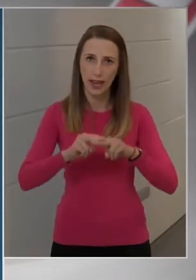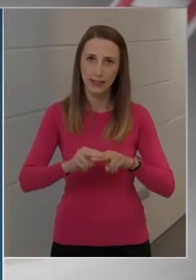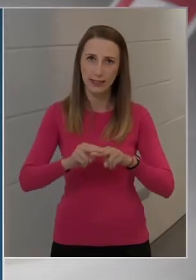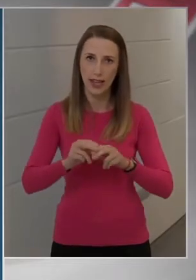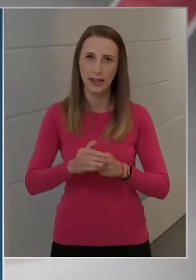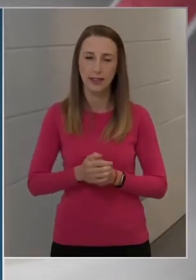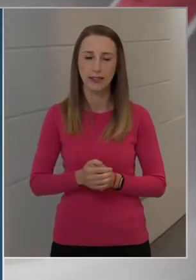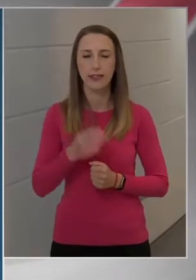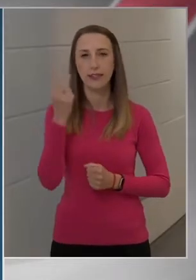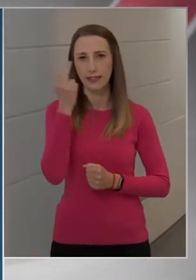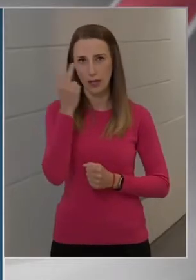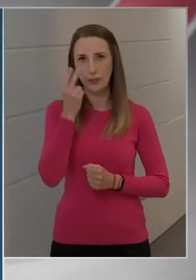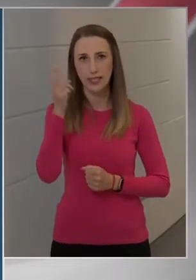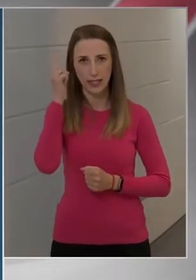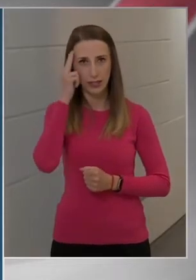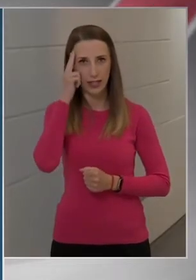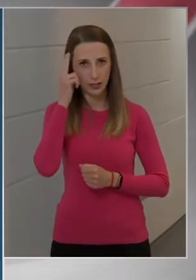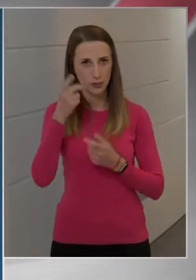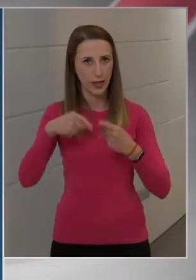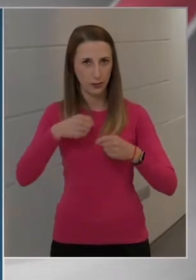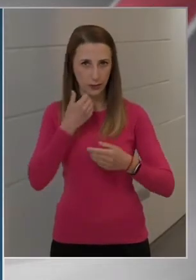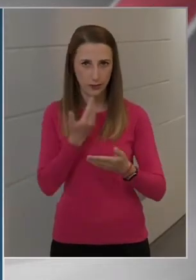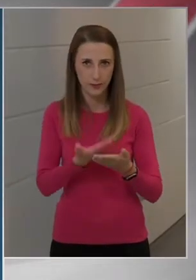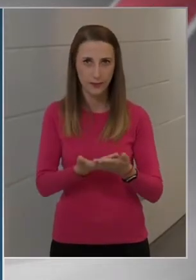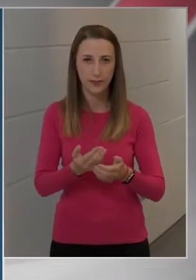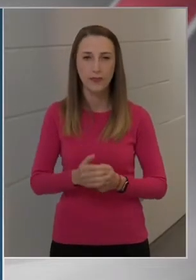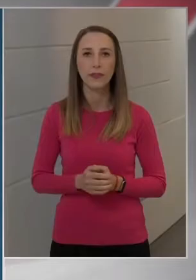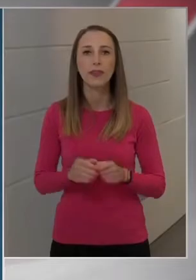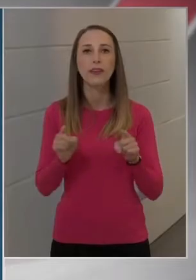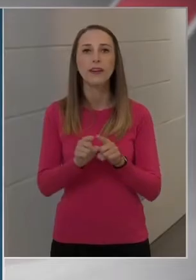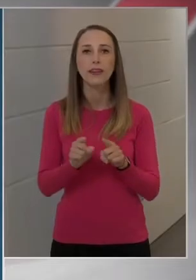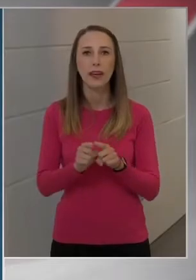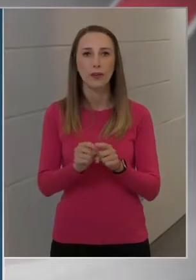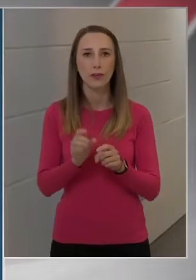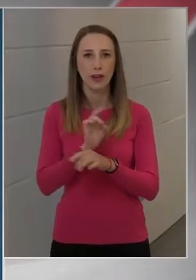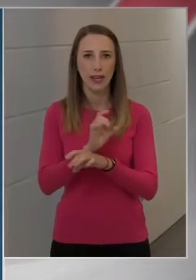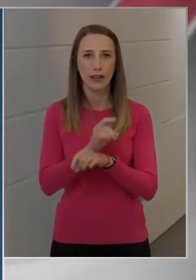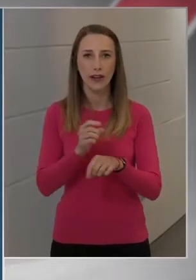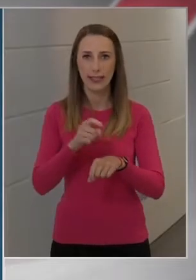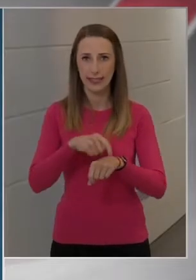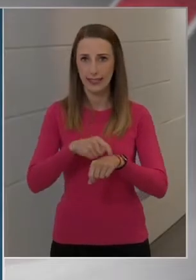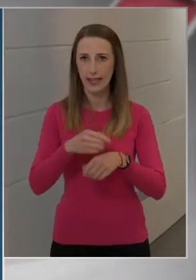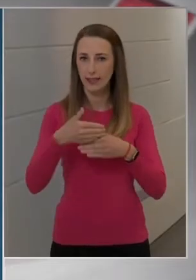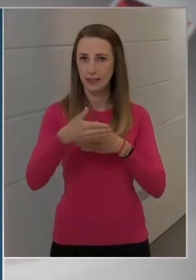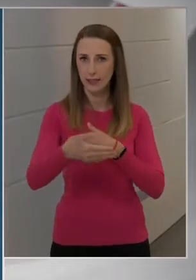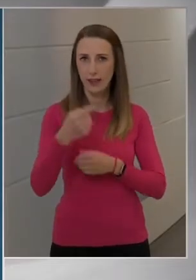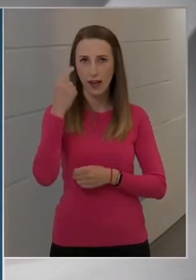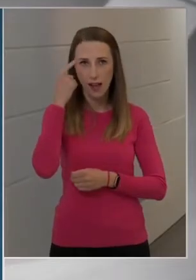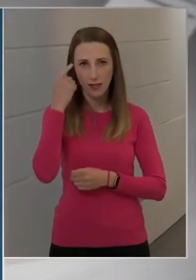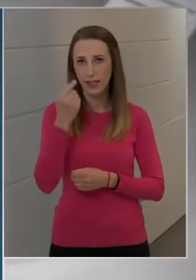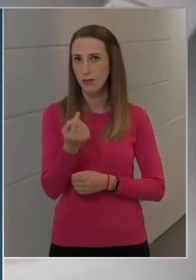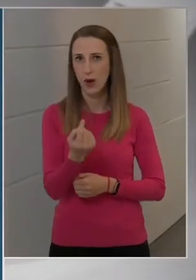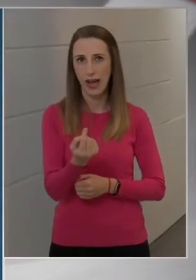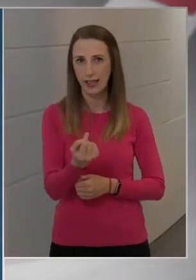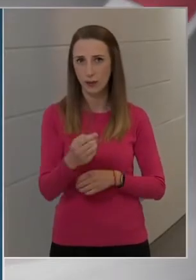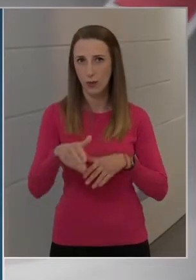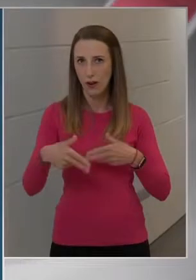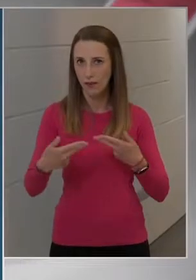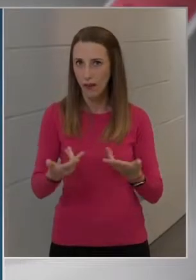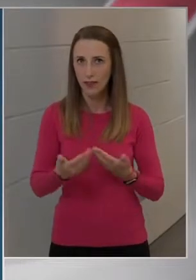természetesnek ismerünk el, ilyenkor a járvány idején döbbenünk rá, hogy ez nem magától van.